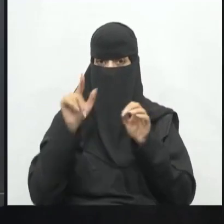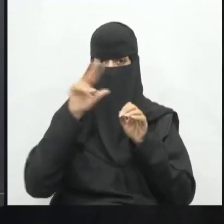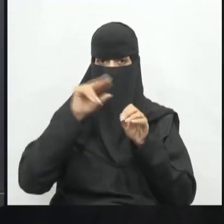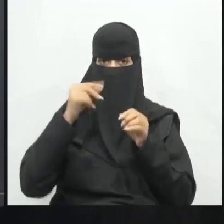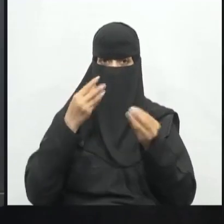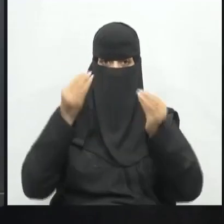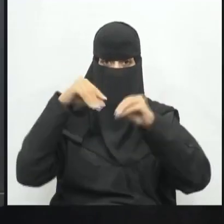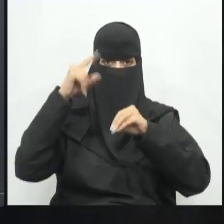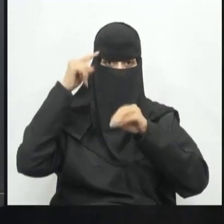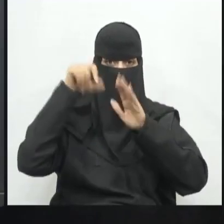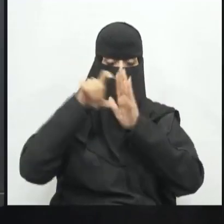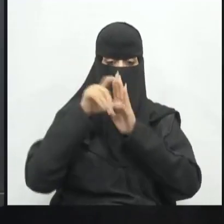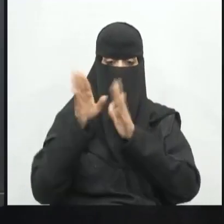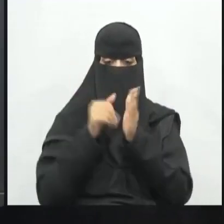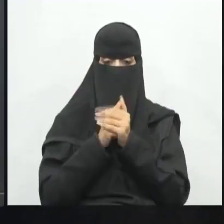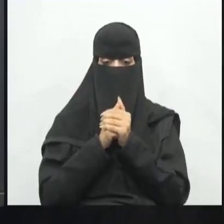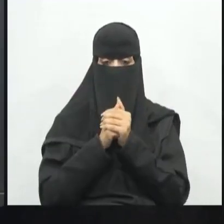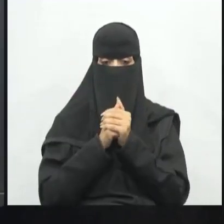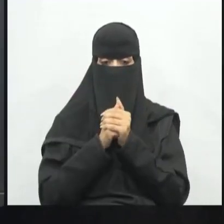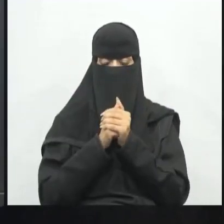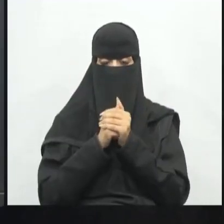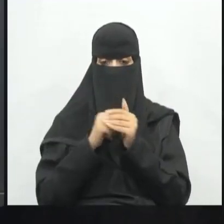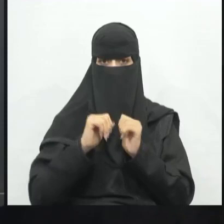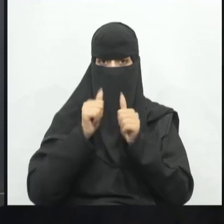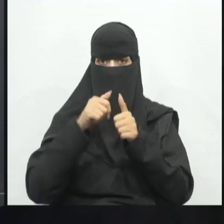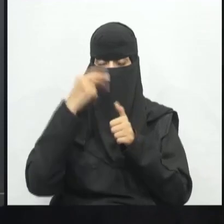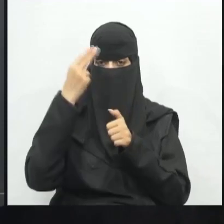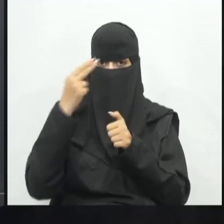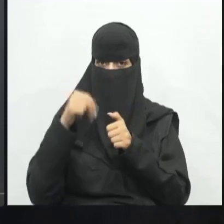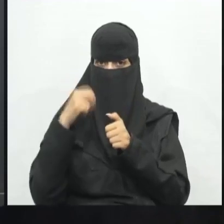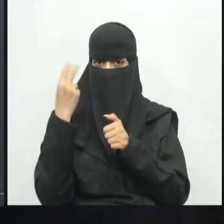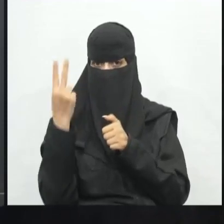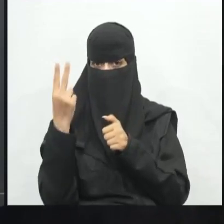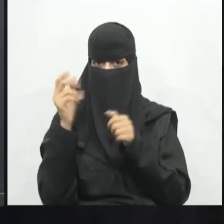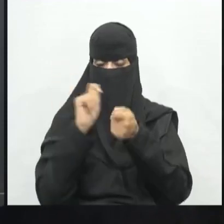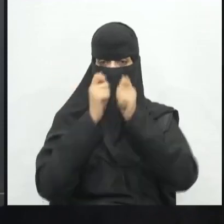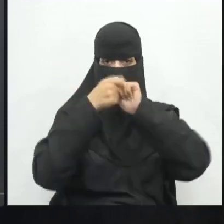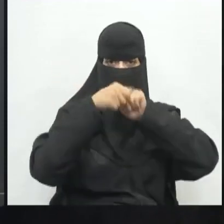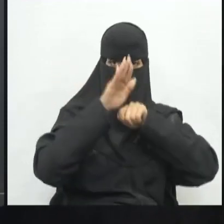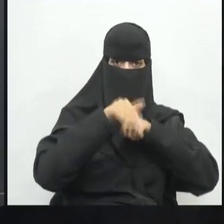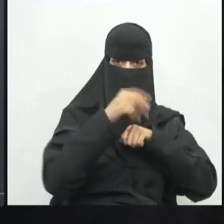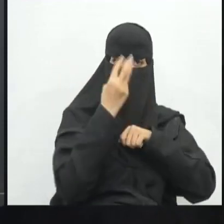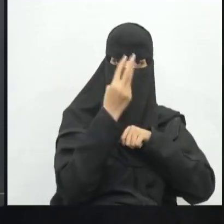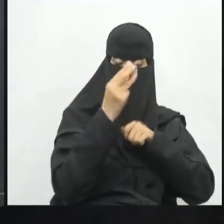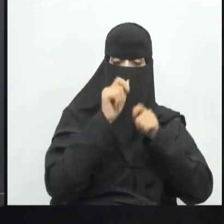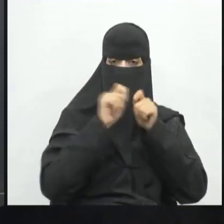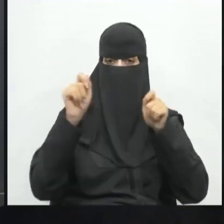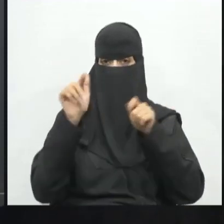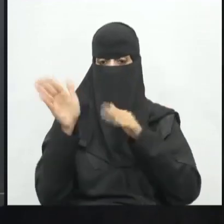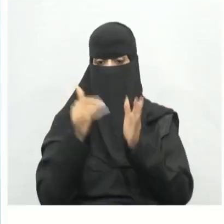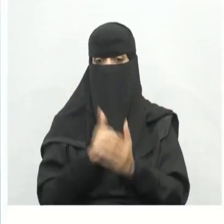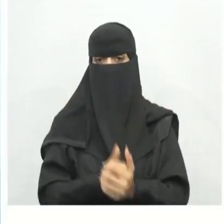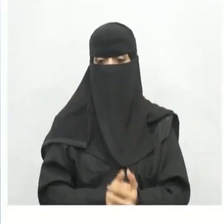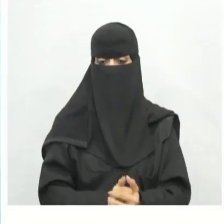سنتعرف على مقدمة في برنامج الفري كات وسنقوم برسم ثنائي الأبعاد وتحويله إلى رسم ثلاثي الأبعاد